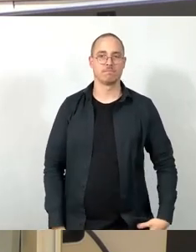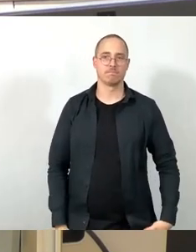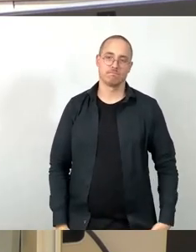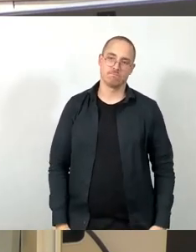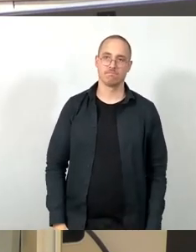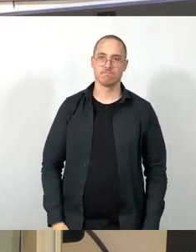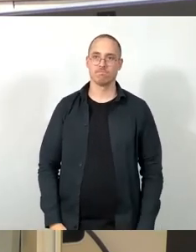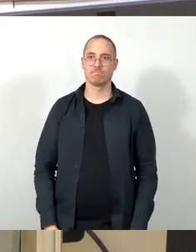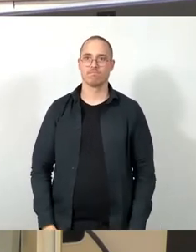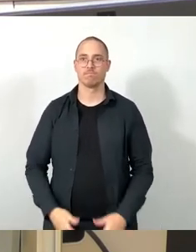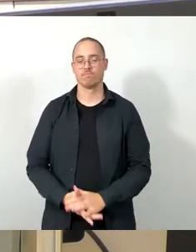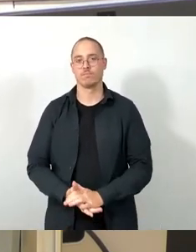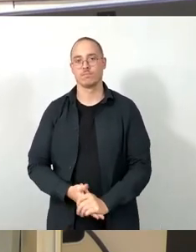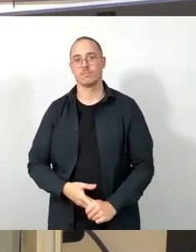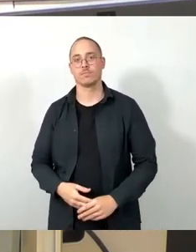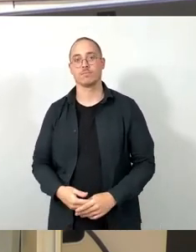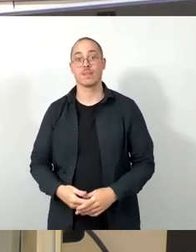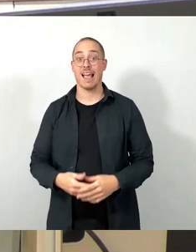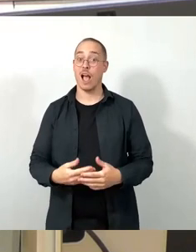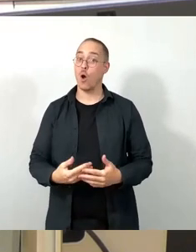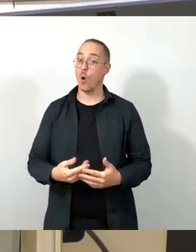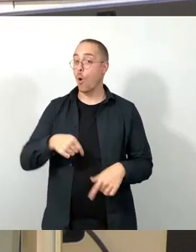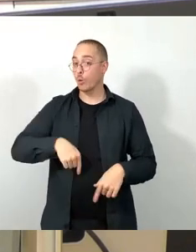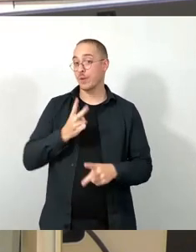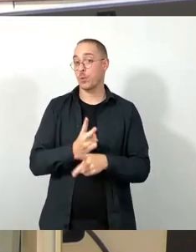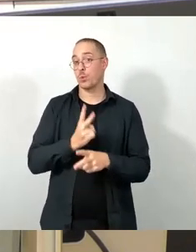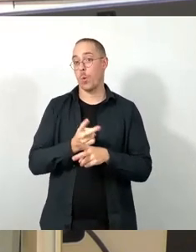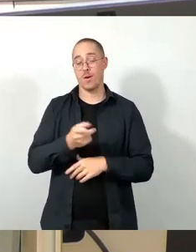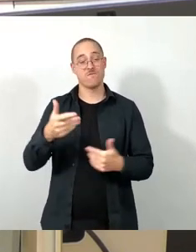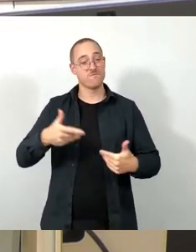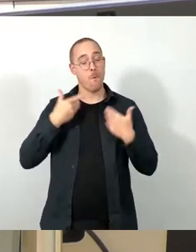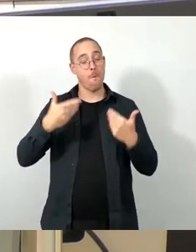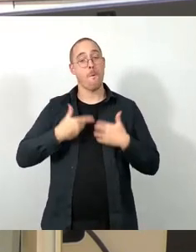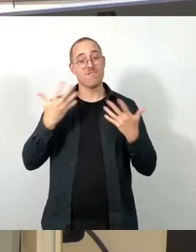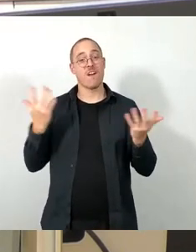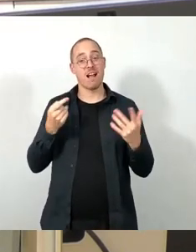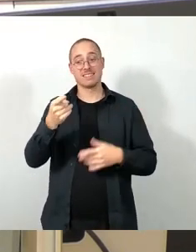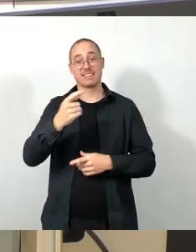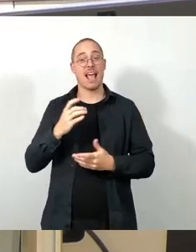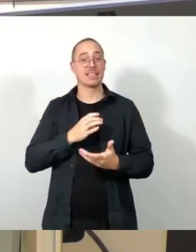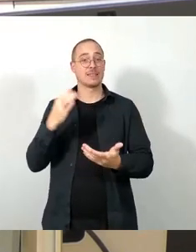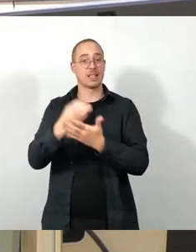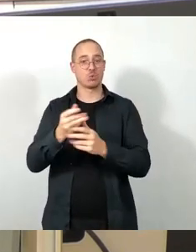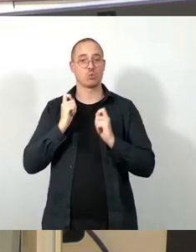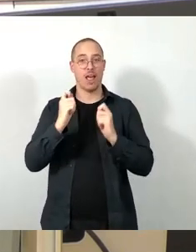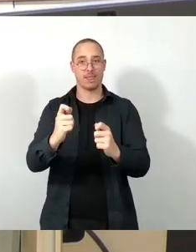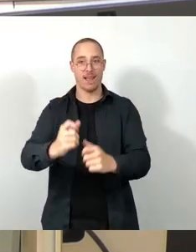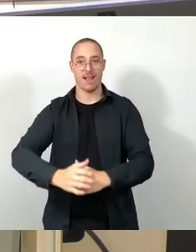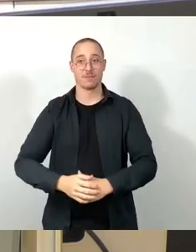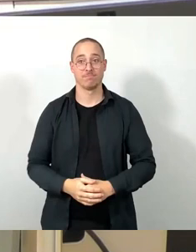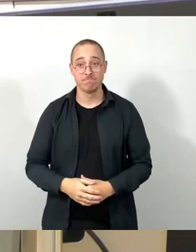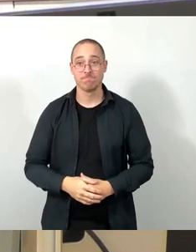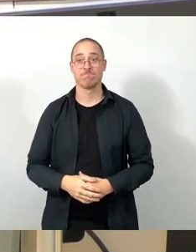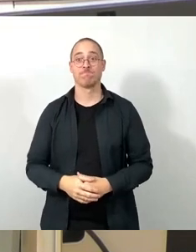Nun erfreuen Sie uns heute noch, liebe CDU-Fraktion, mit einem Ersetzungsantrag. Die Gelder, die Sie jetzt